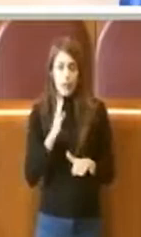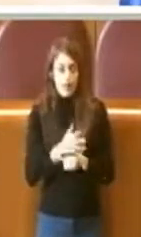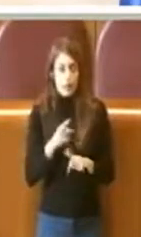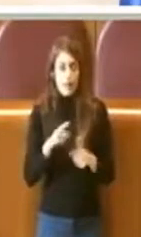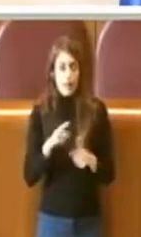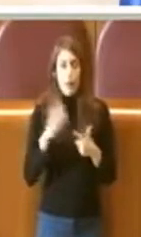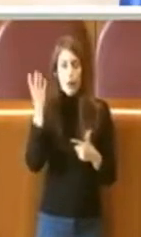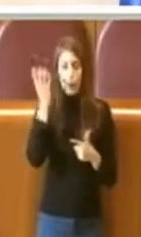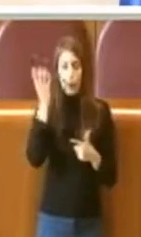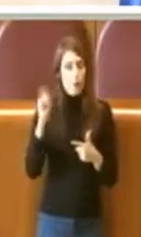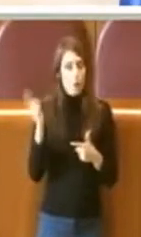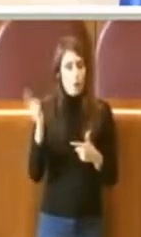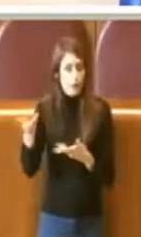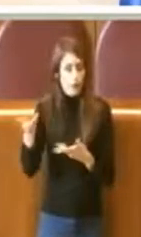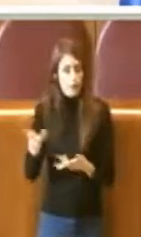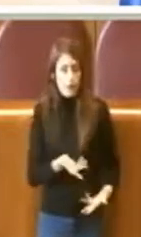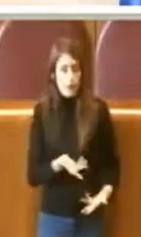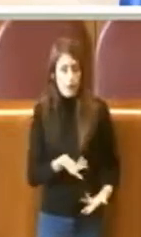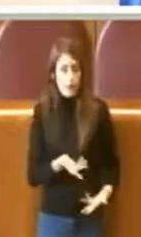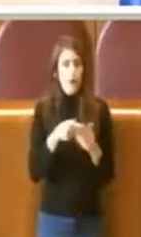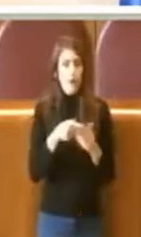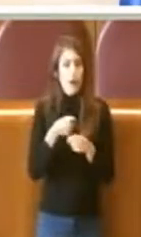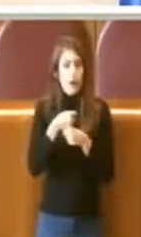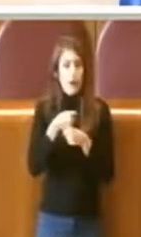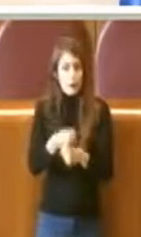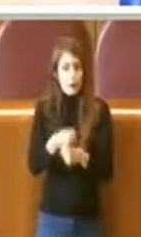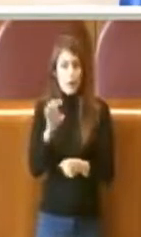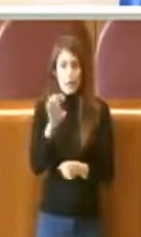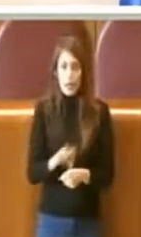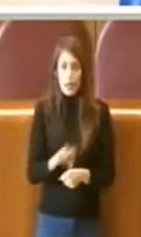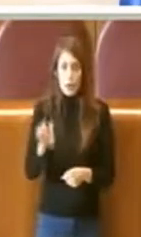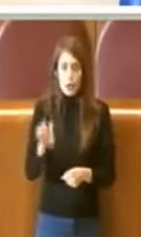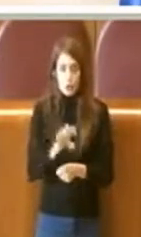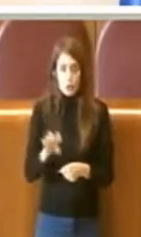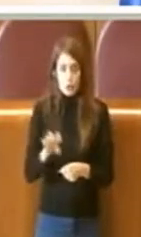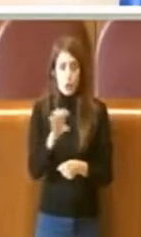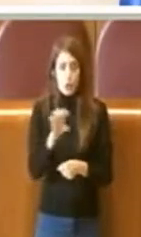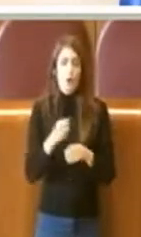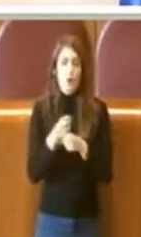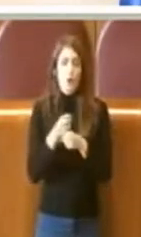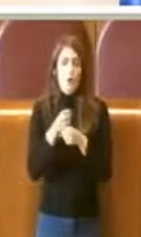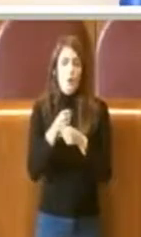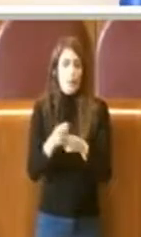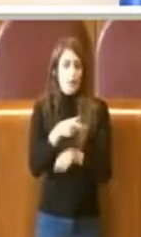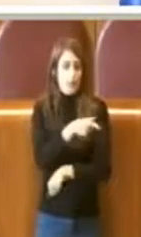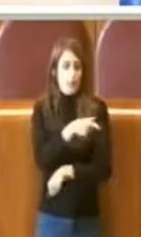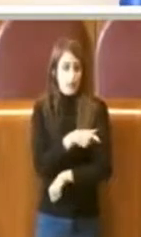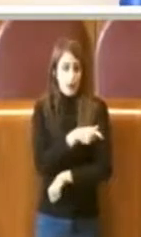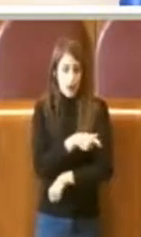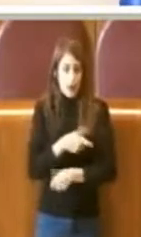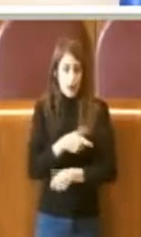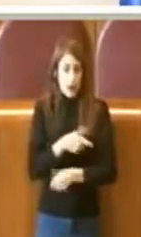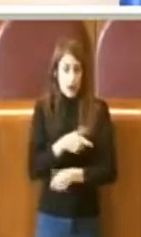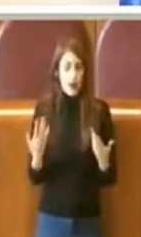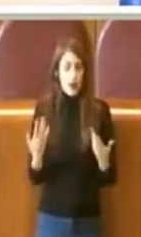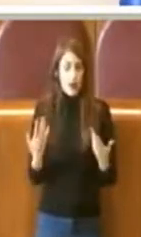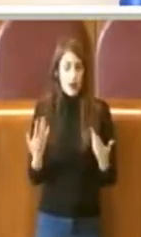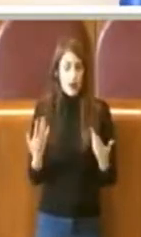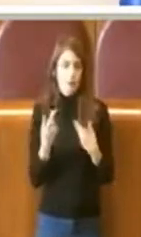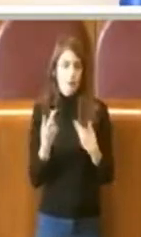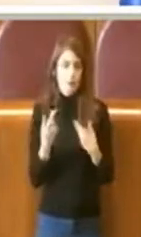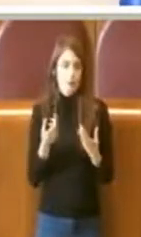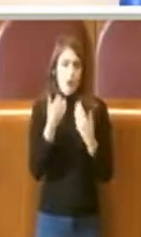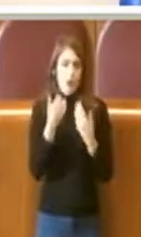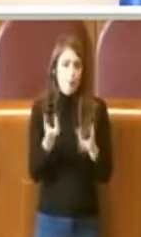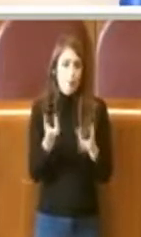invitati, dei rappresentanti della Regione, i rappresentanti sindacali. Quindi, Presidente, inutile che io